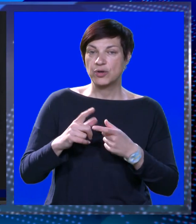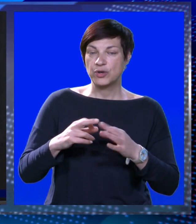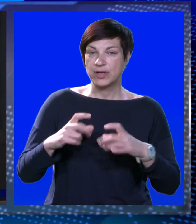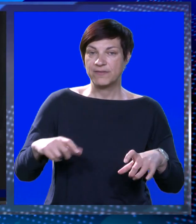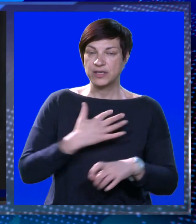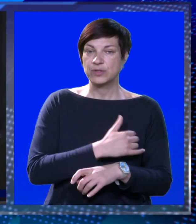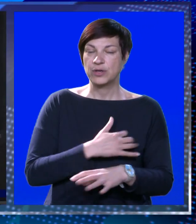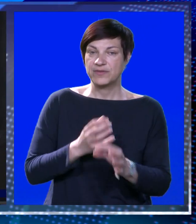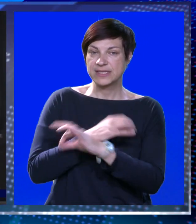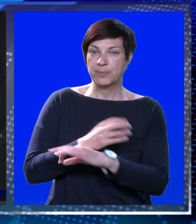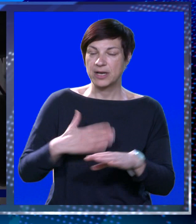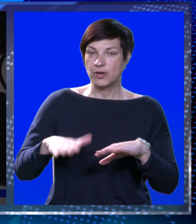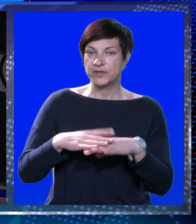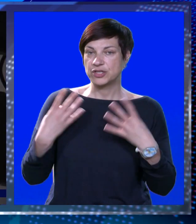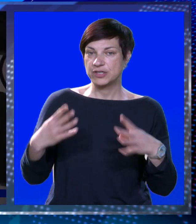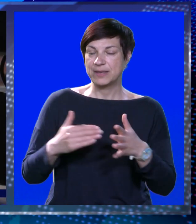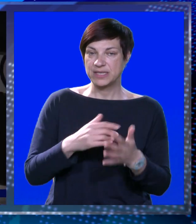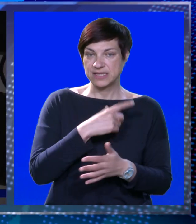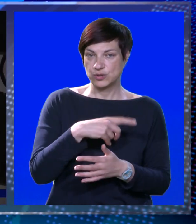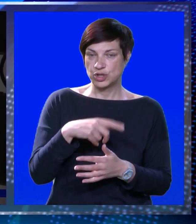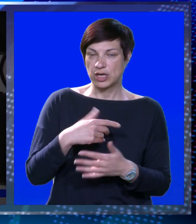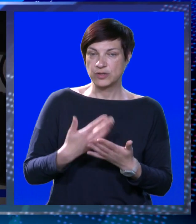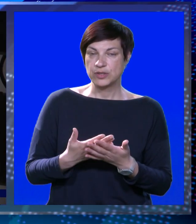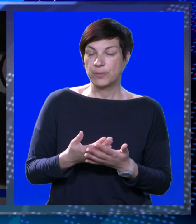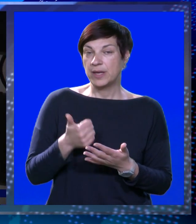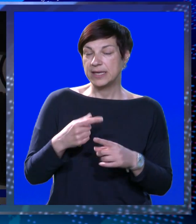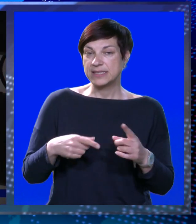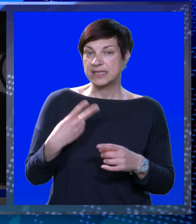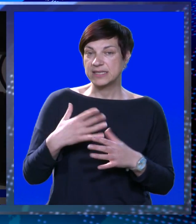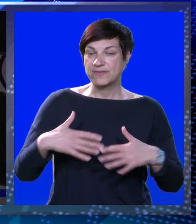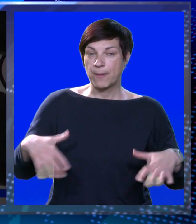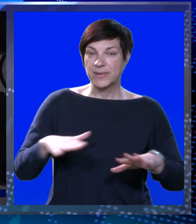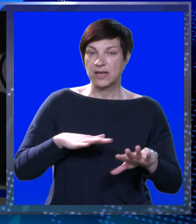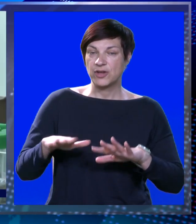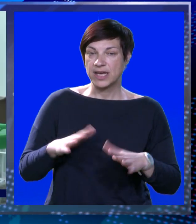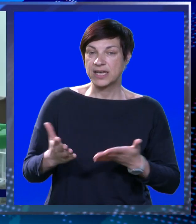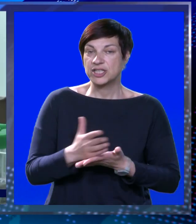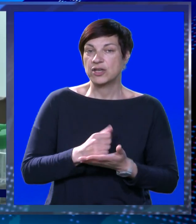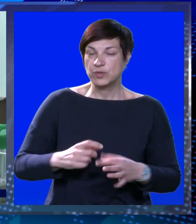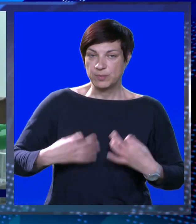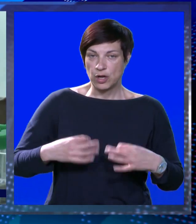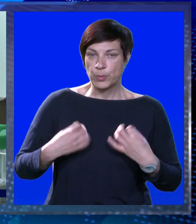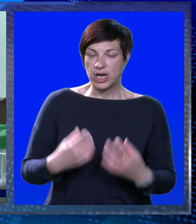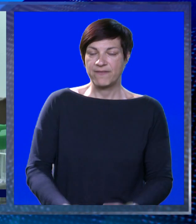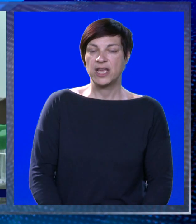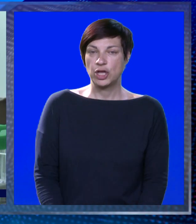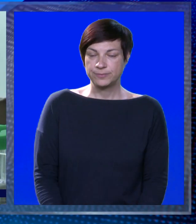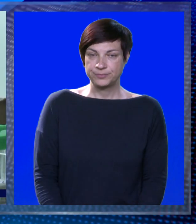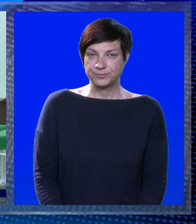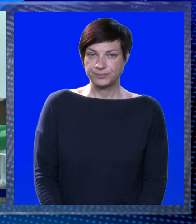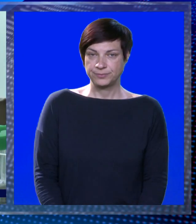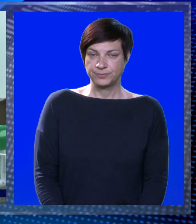koronavirusa u Hrvatskoj je preminulo više od 18.000 ljudi, oko 1,2 milijuna građana se uspješno oporavilo.